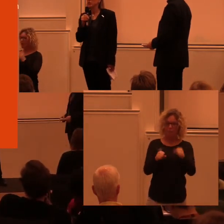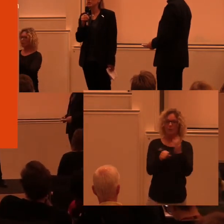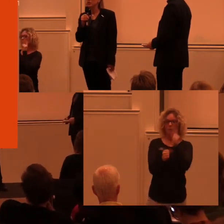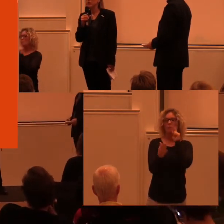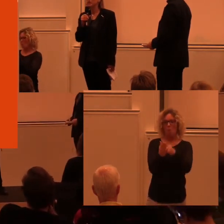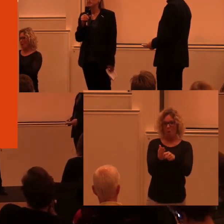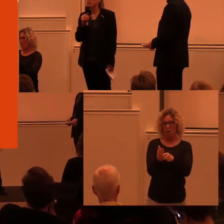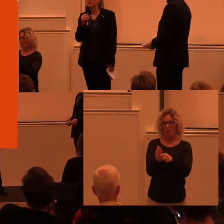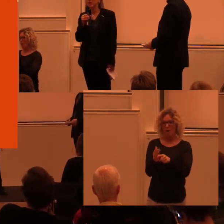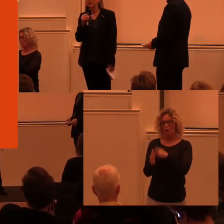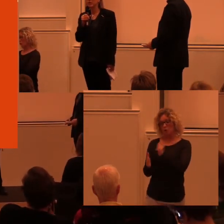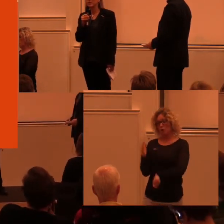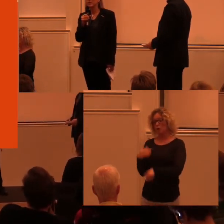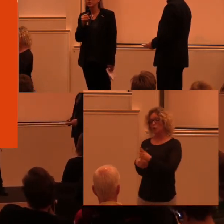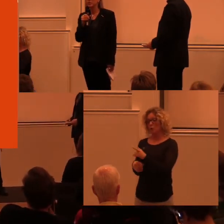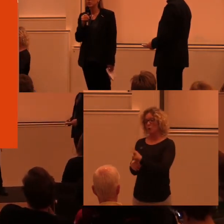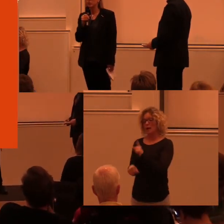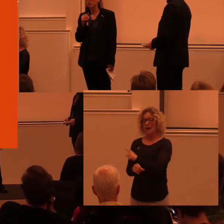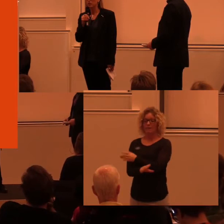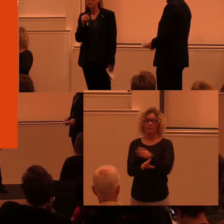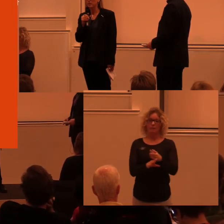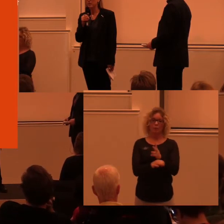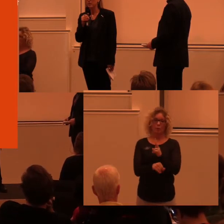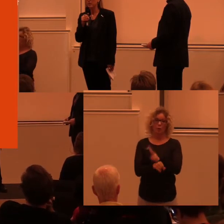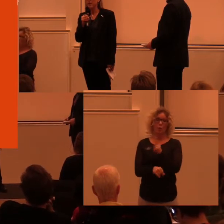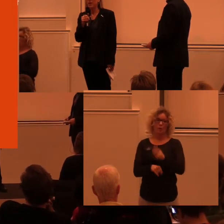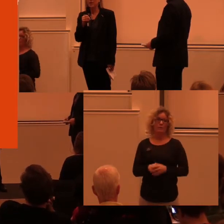löper mellan 2011 till 2012.